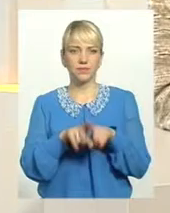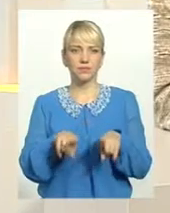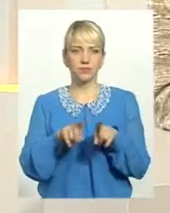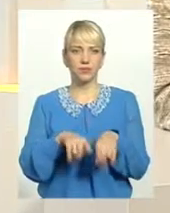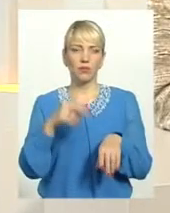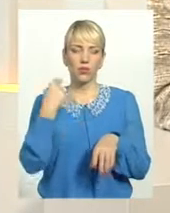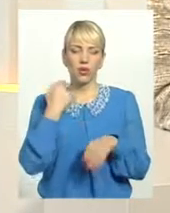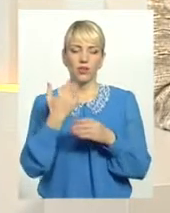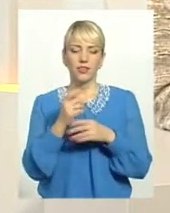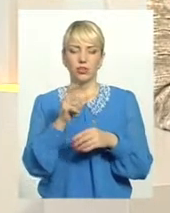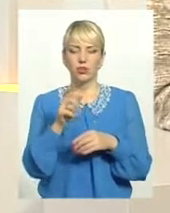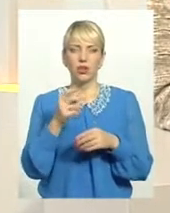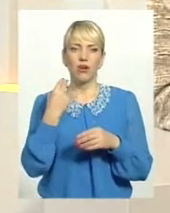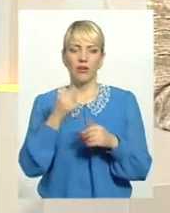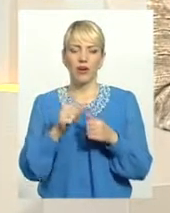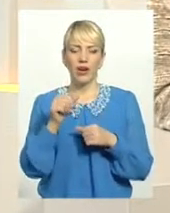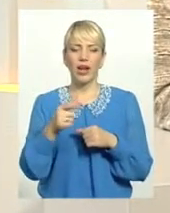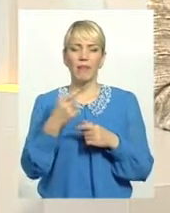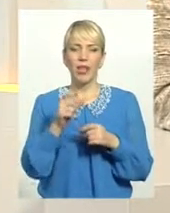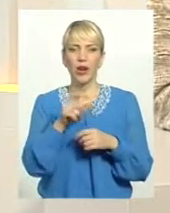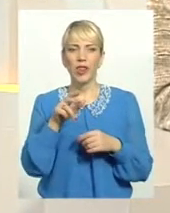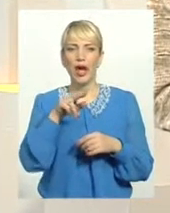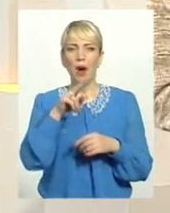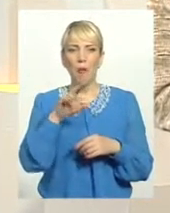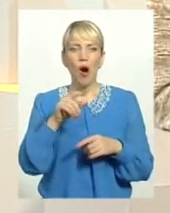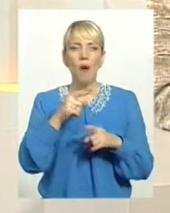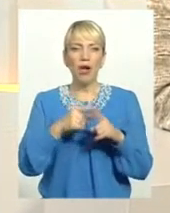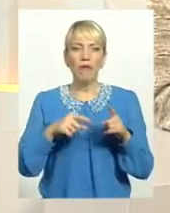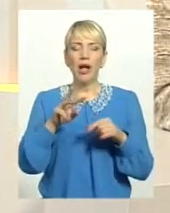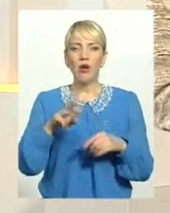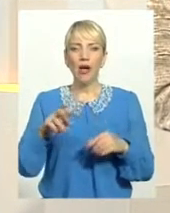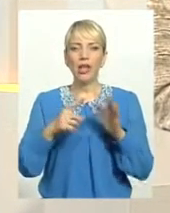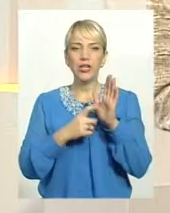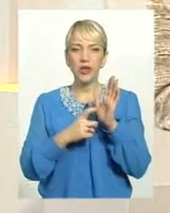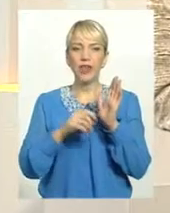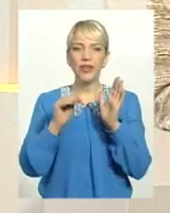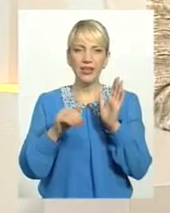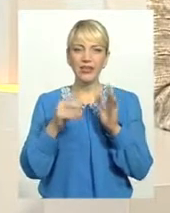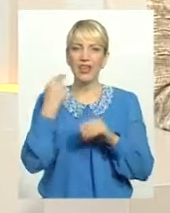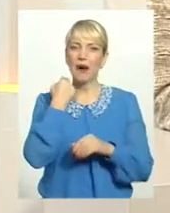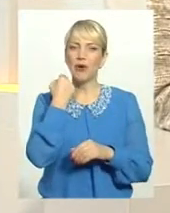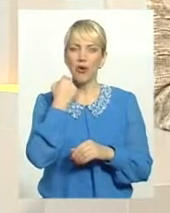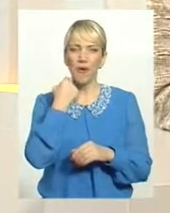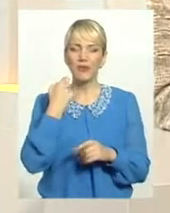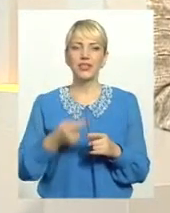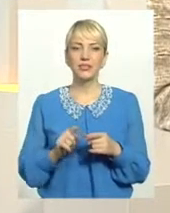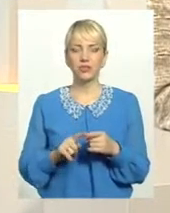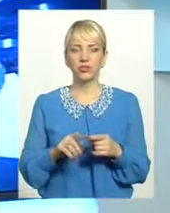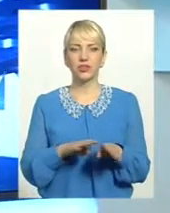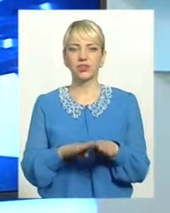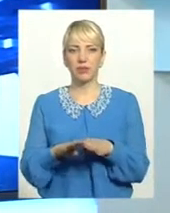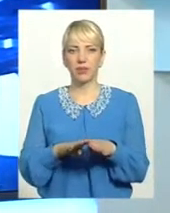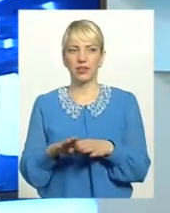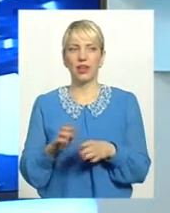окремі великі боржники, де по півмільйона, по 600 тисяч заборгованості, вони стабільні.